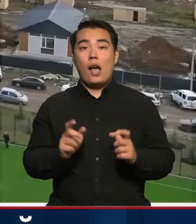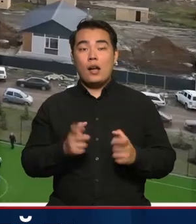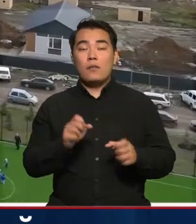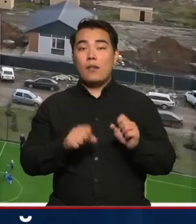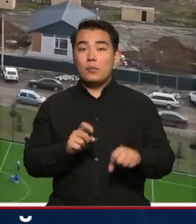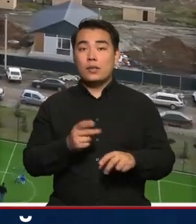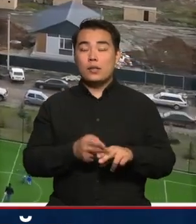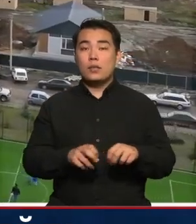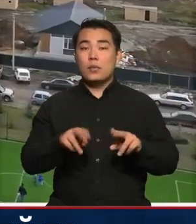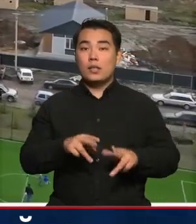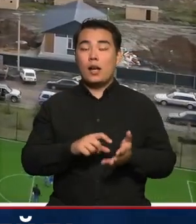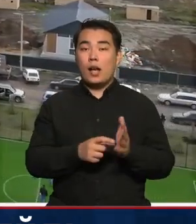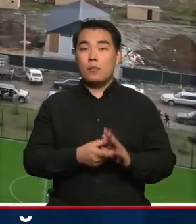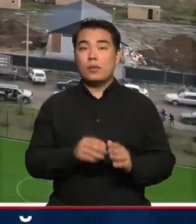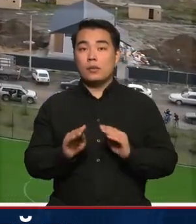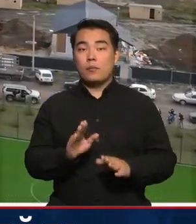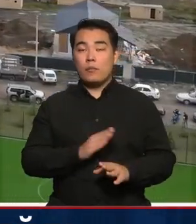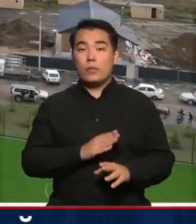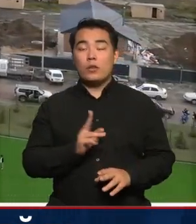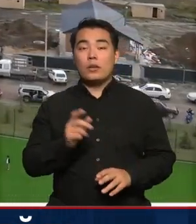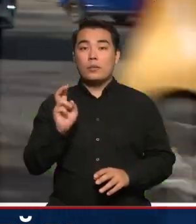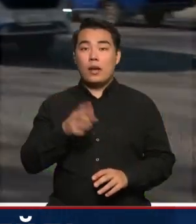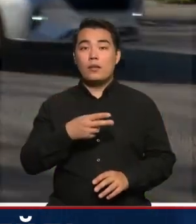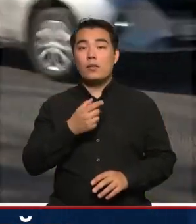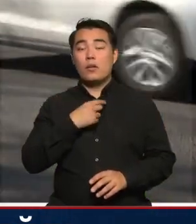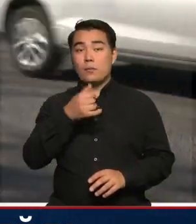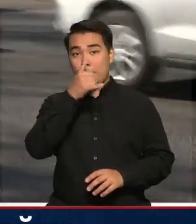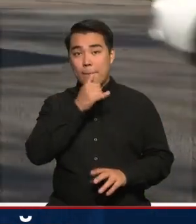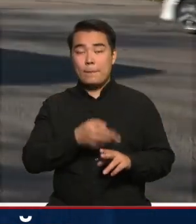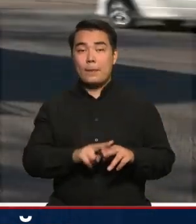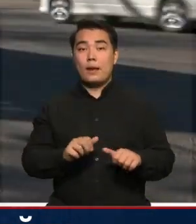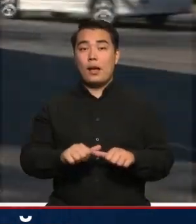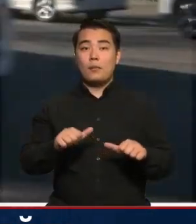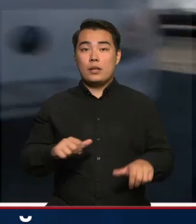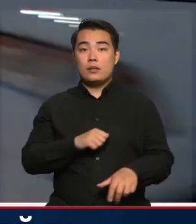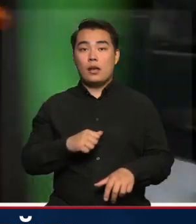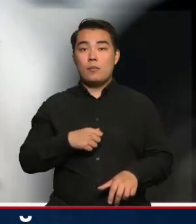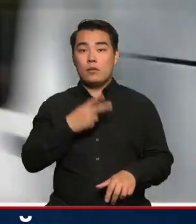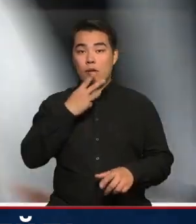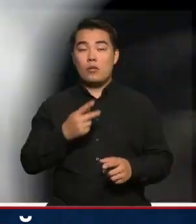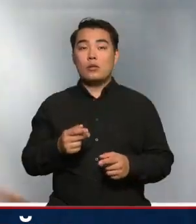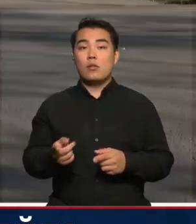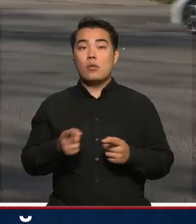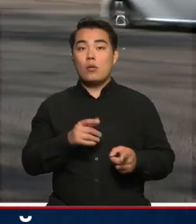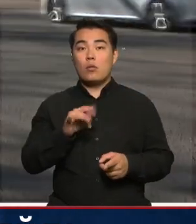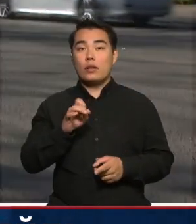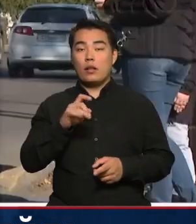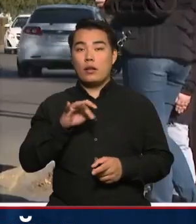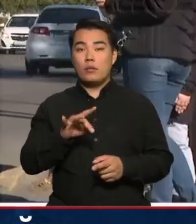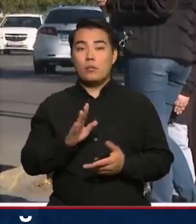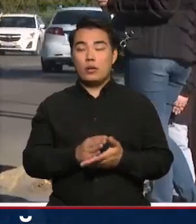жандаршын арнайы кабиналар жасақталды. Келіп дауыс бері алмайтындаршын комиссия мүшелері көшпелі орналарды